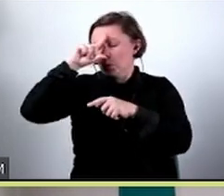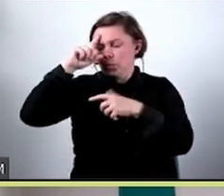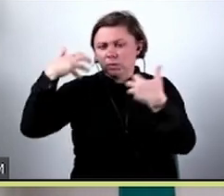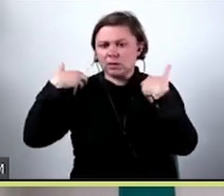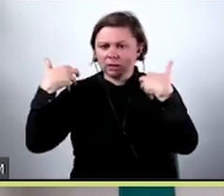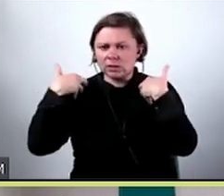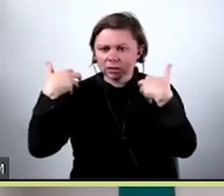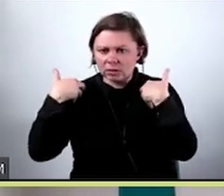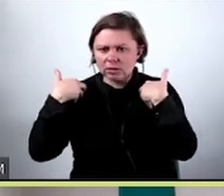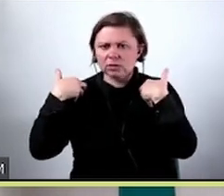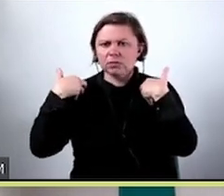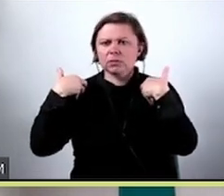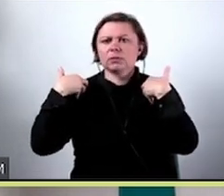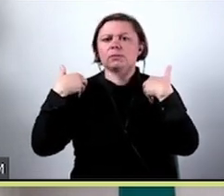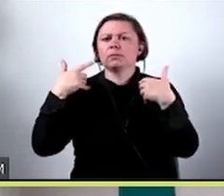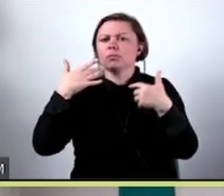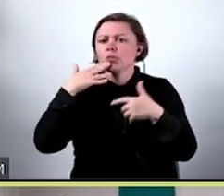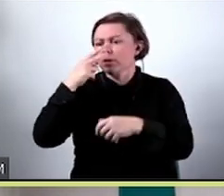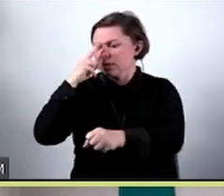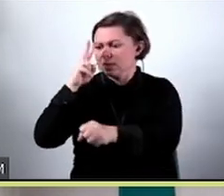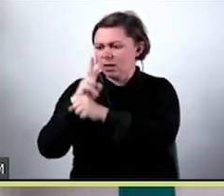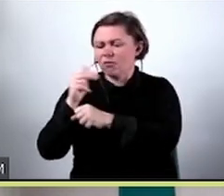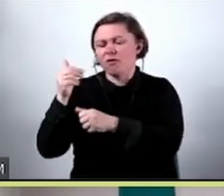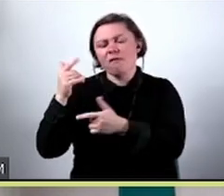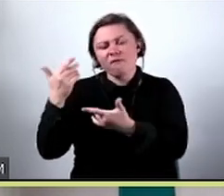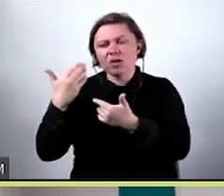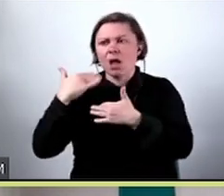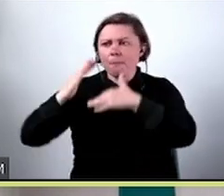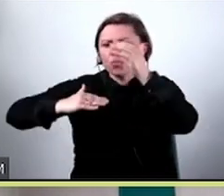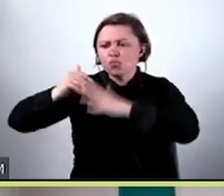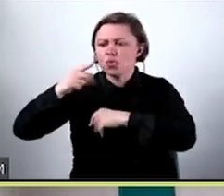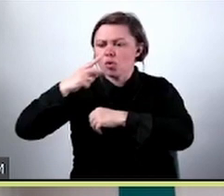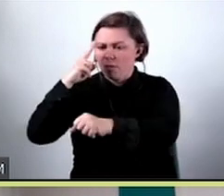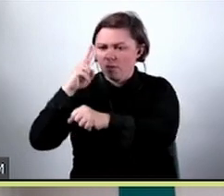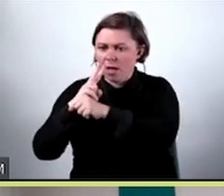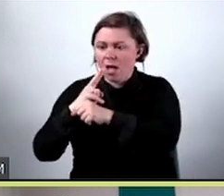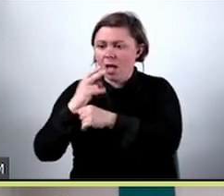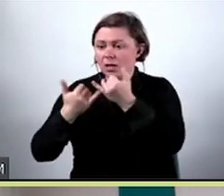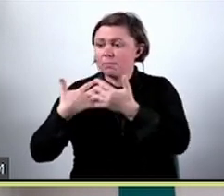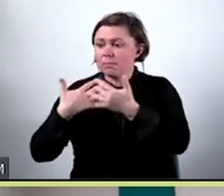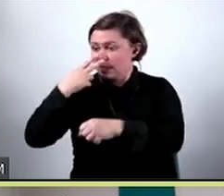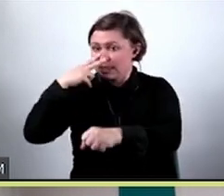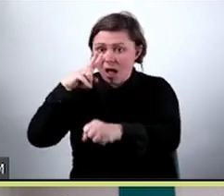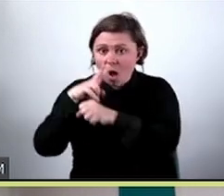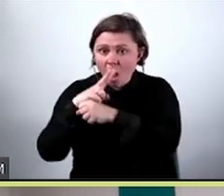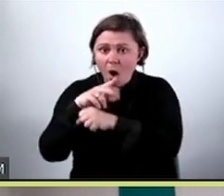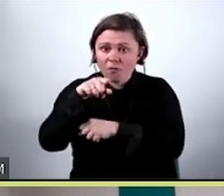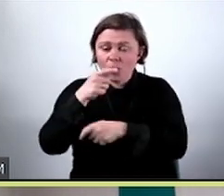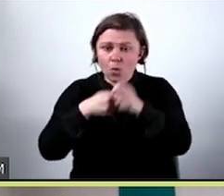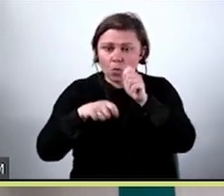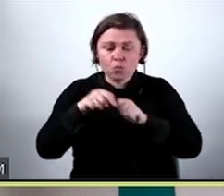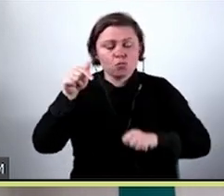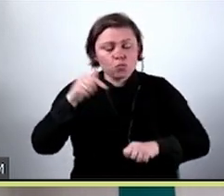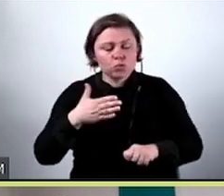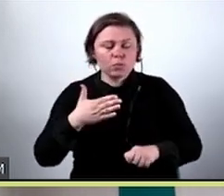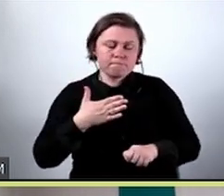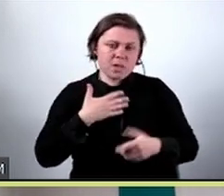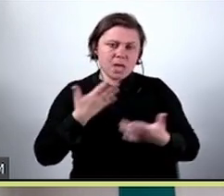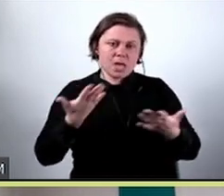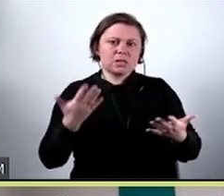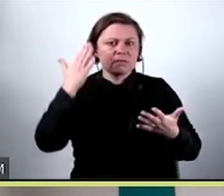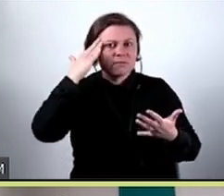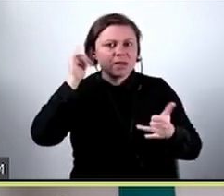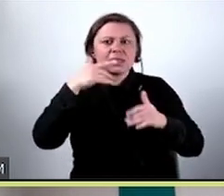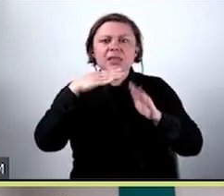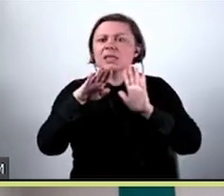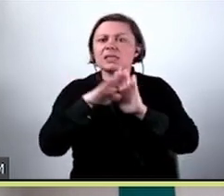I dobrze, żebyśmy takie zaufanie mogli budować. A żeby mieć zaufanie do takich rozwiązań, to musimy po prostu wiedzieć, na